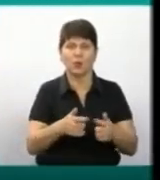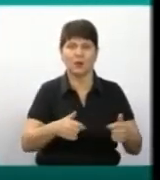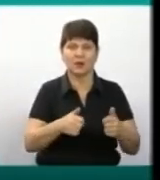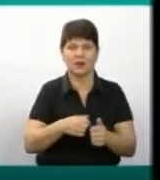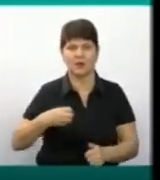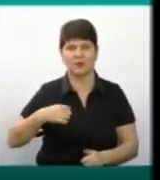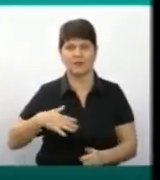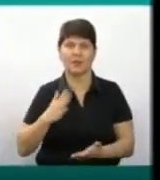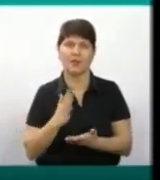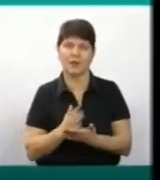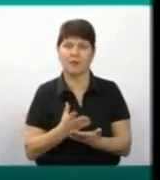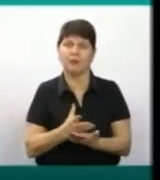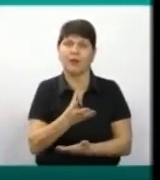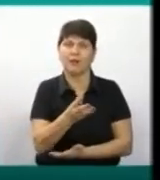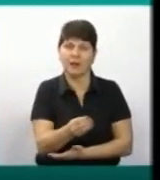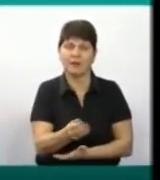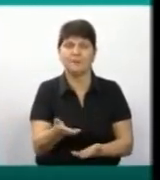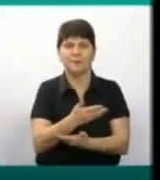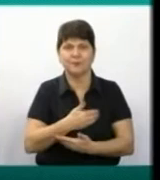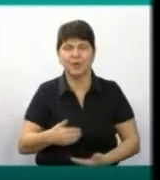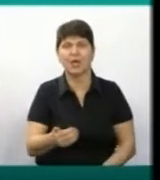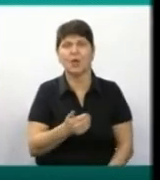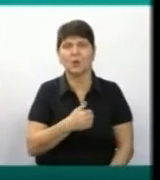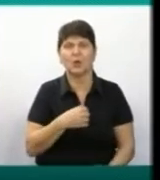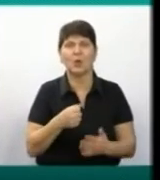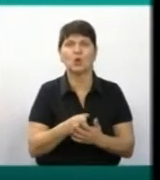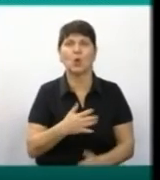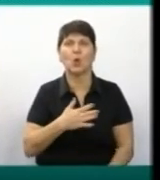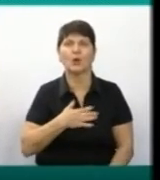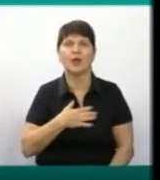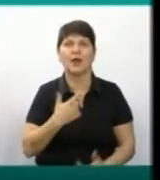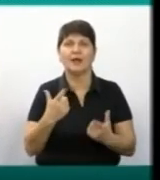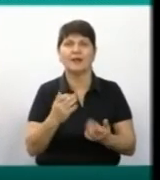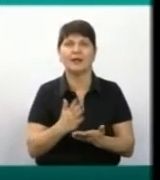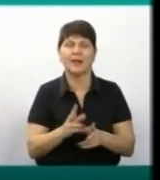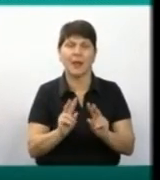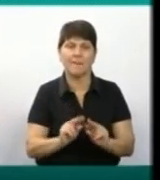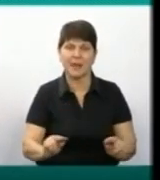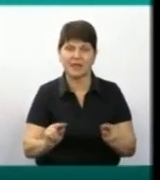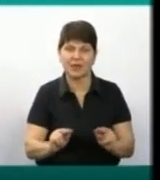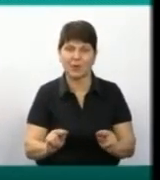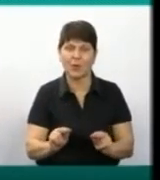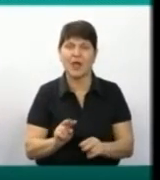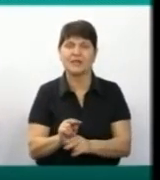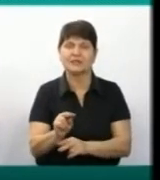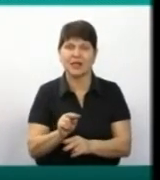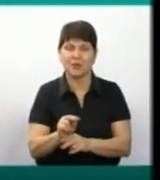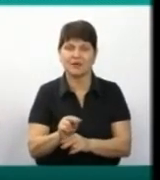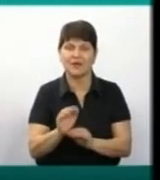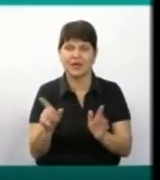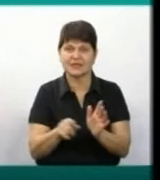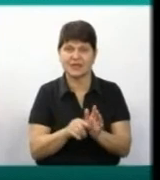вони є платними. Ми хочемо, аби в наших, де є наші педагоги, де вони займаються дітками,